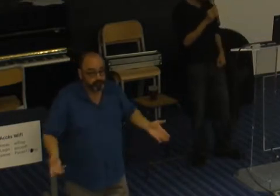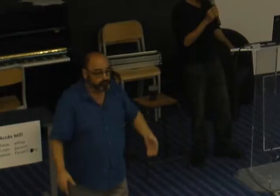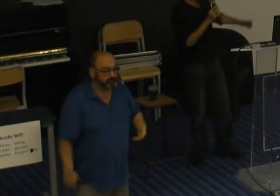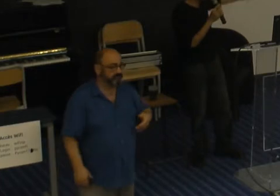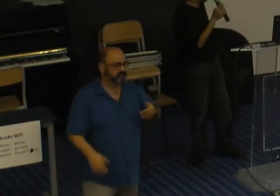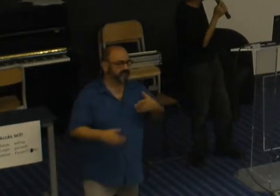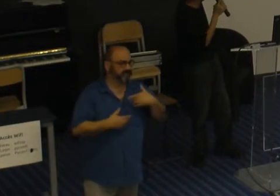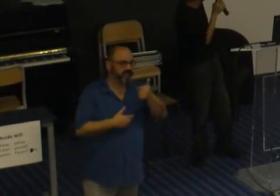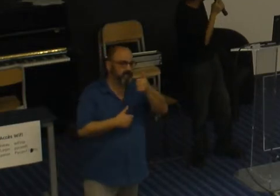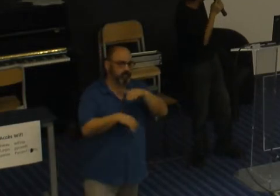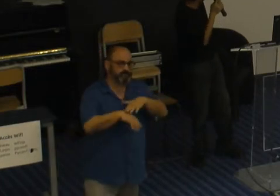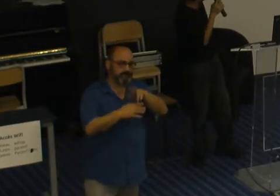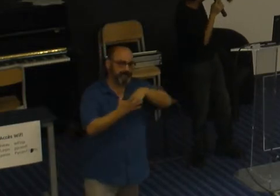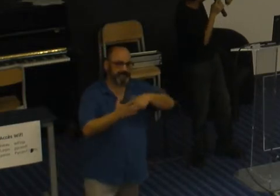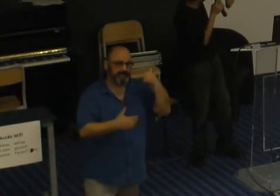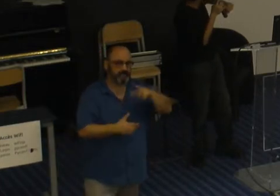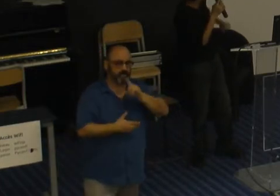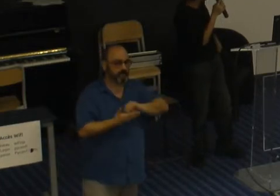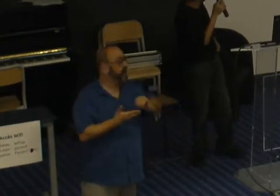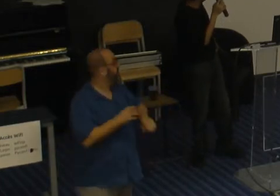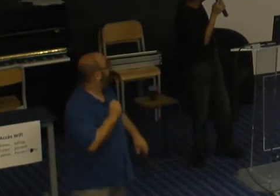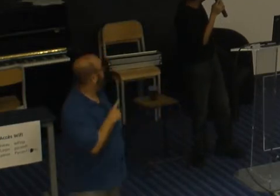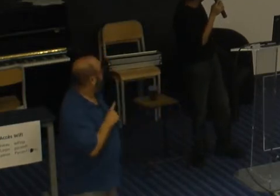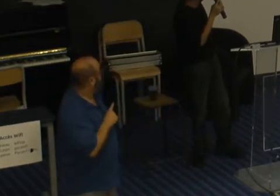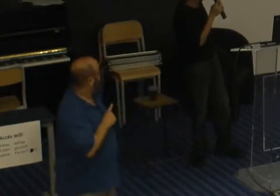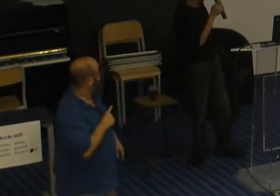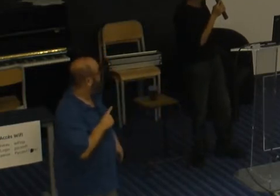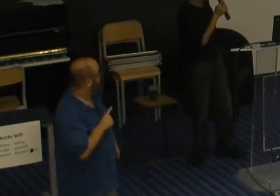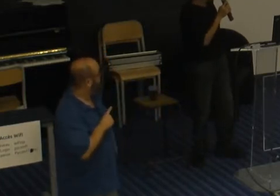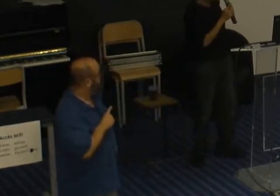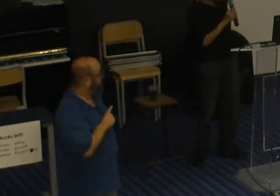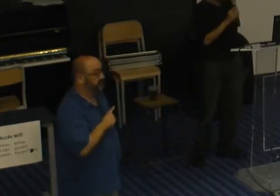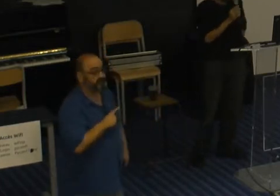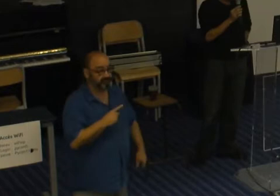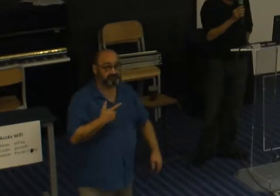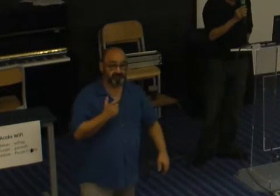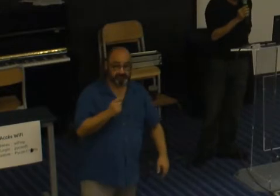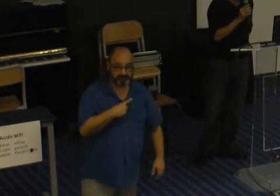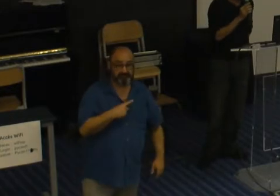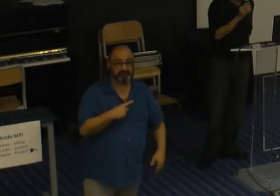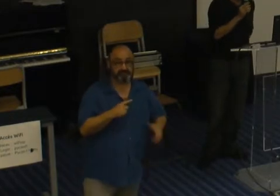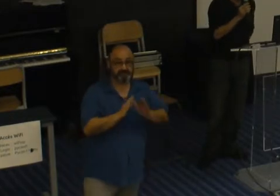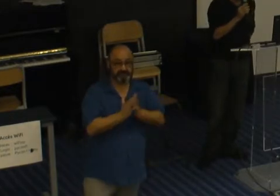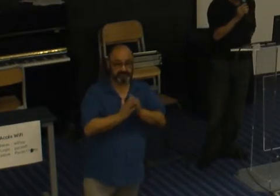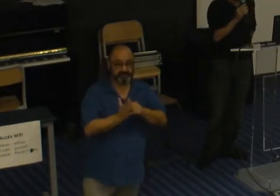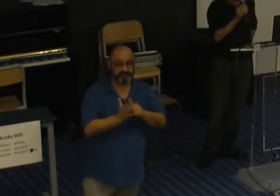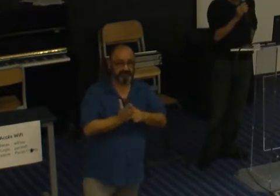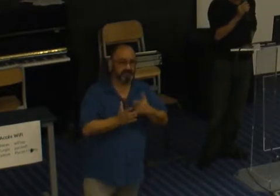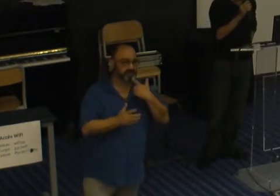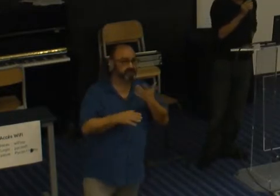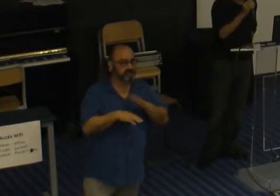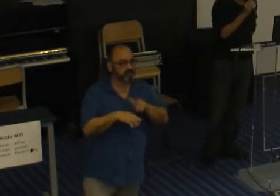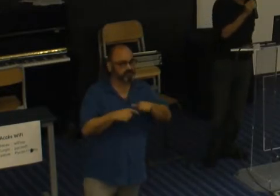bonne lecture de Jean-François Madieu, la société du paraître, et qui parle de long en large de ces